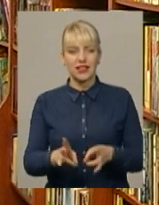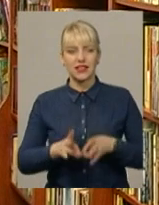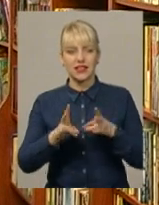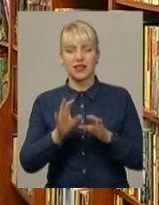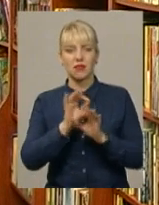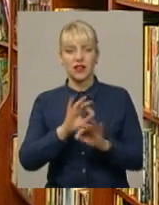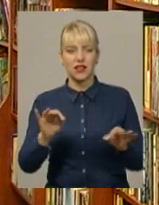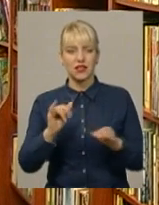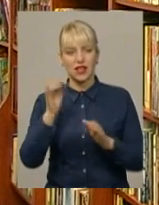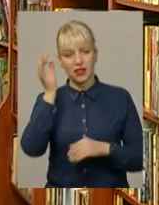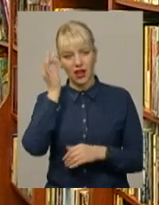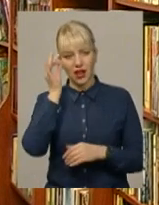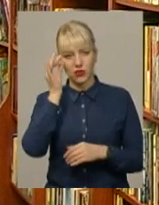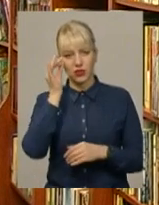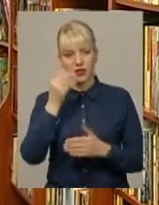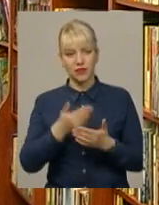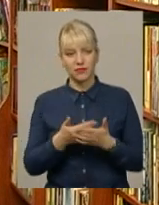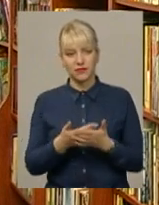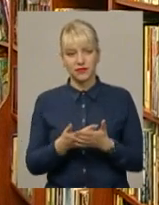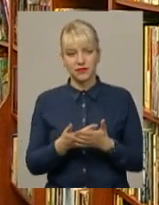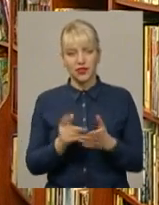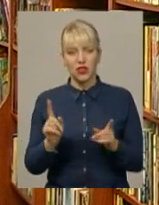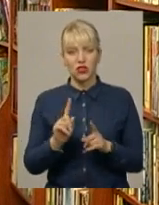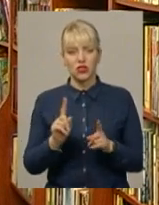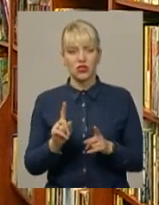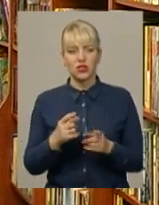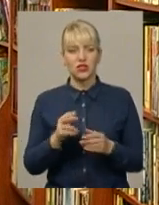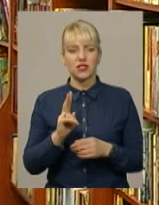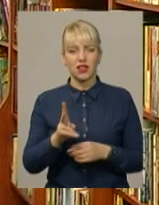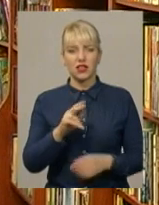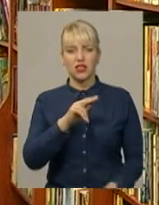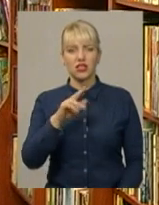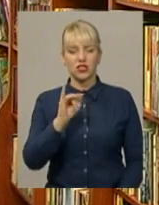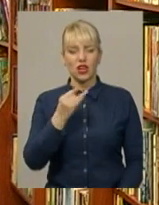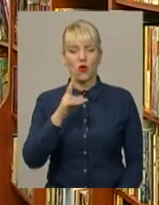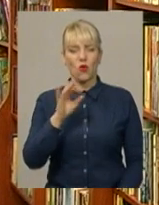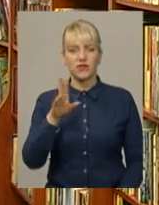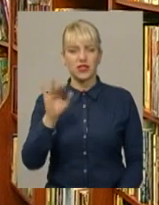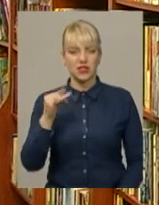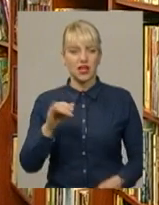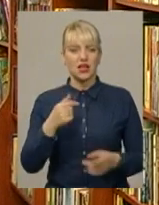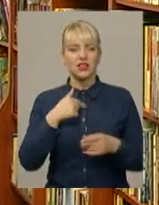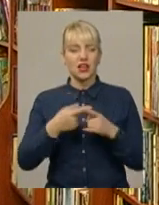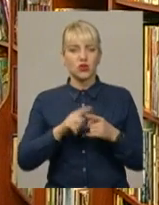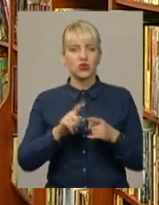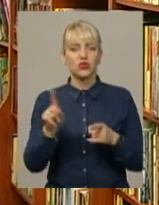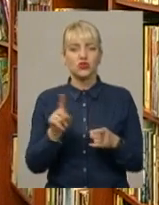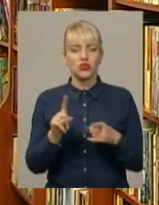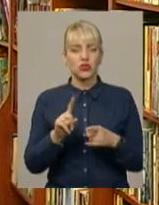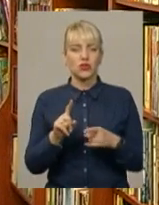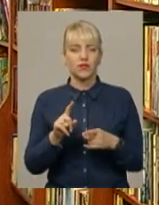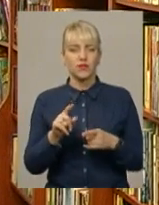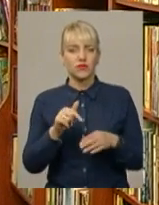прекрасна. нагадує, певно, щось із розряду Корнієва Новичу Чуковського, знаєте, щось таке, що торкає душу. І хочеться це